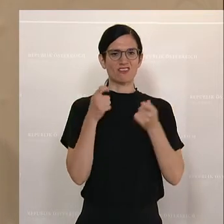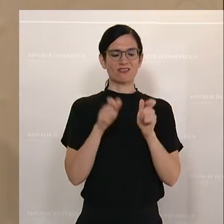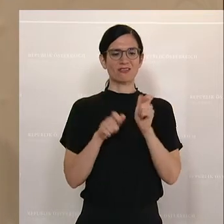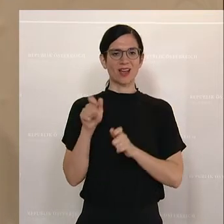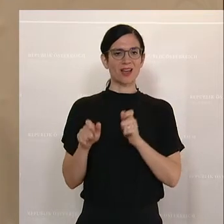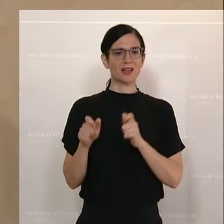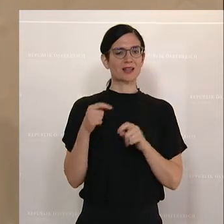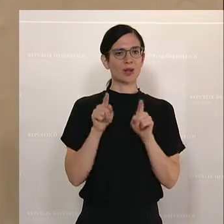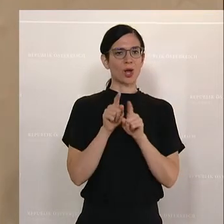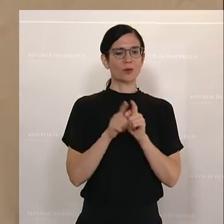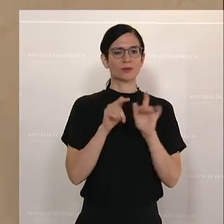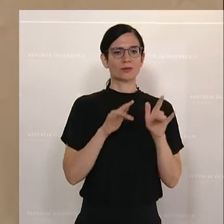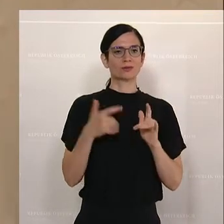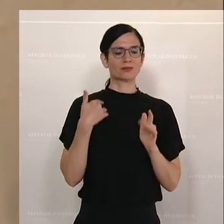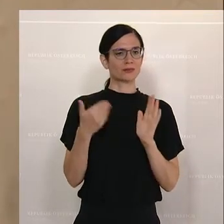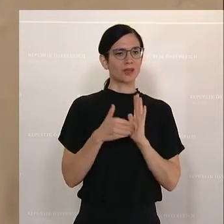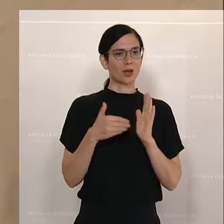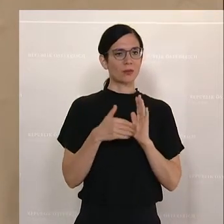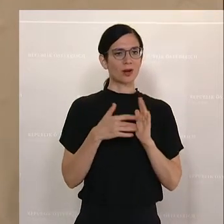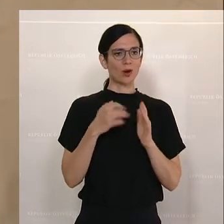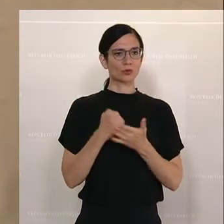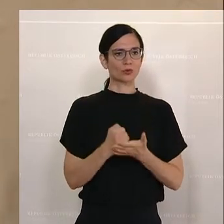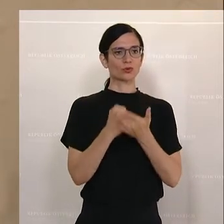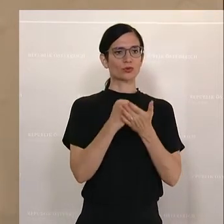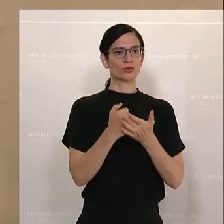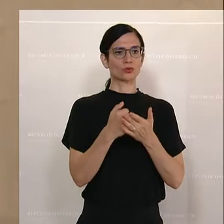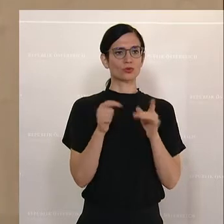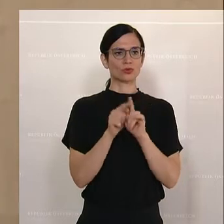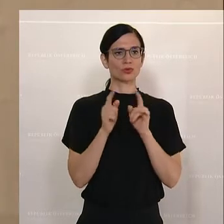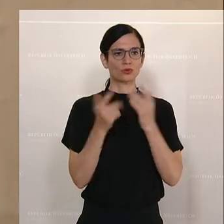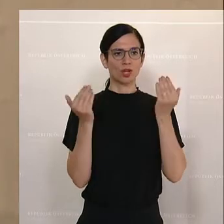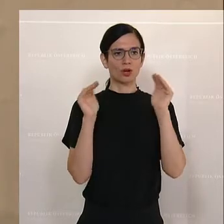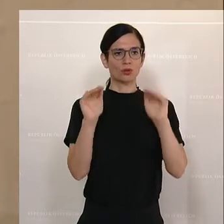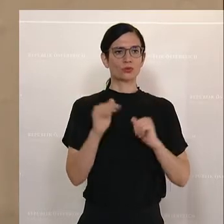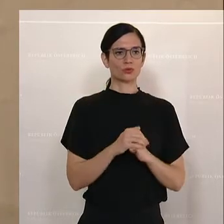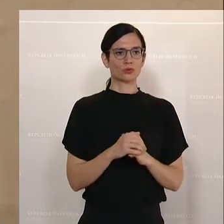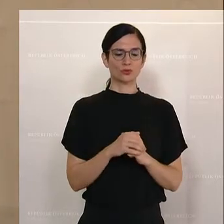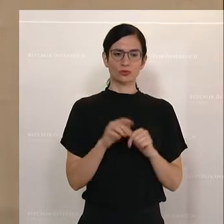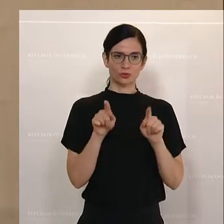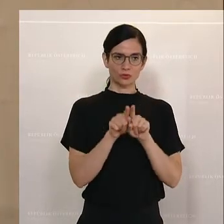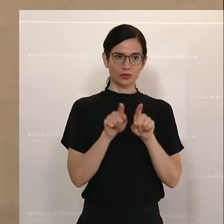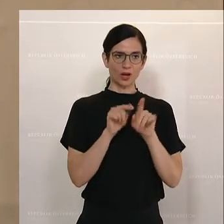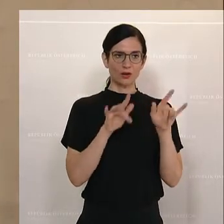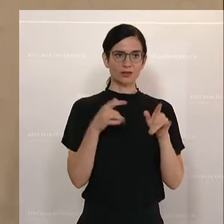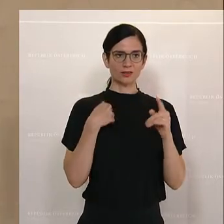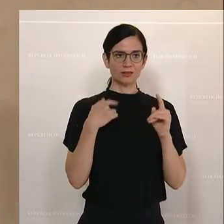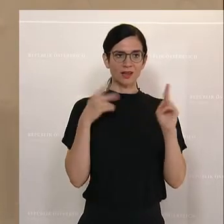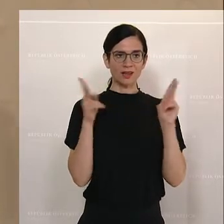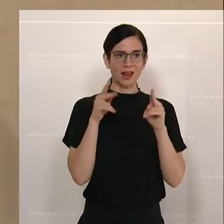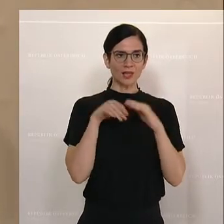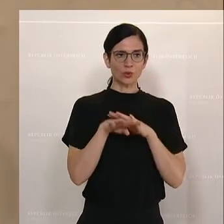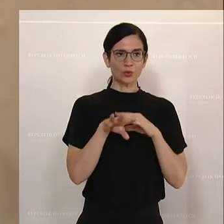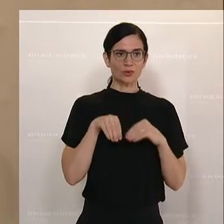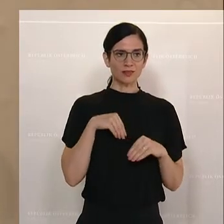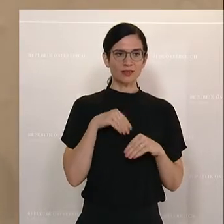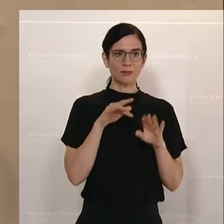die hier unsere Unterstützung, unseren Schutz auch brauchen. Und es geht auch mitunter um die kleinen Unternehmen, die hier in einem